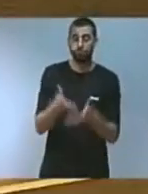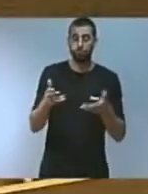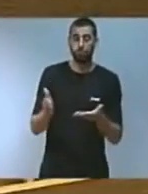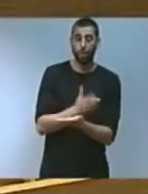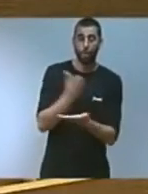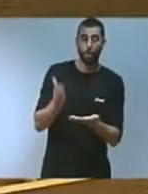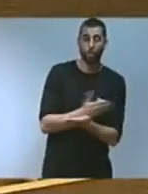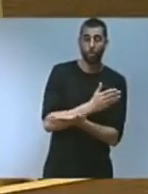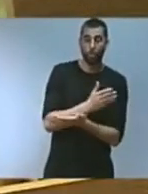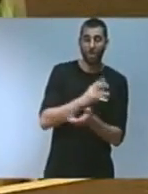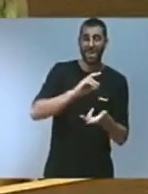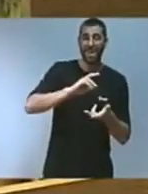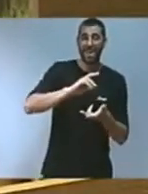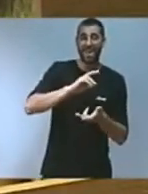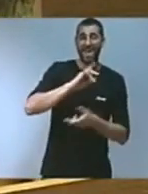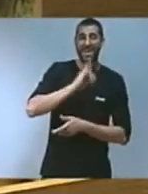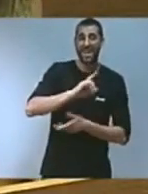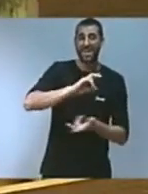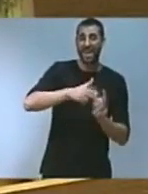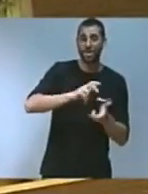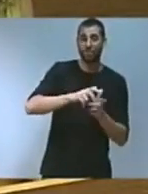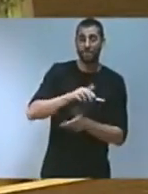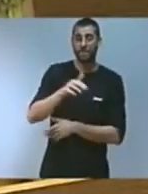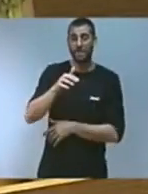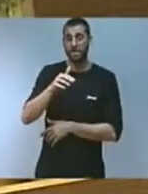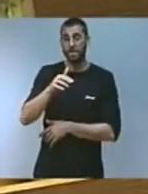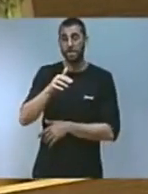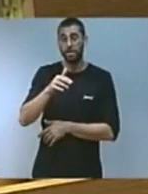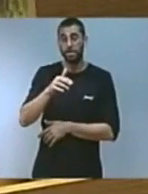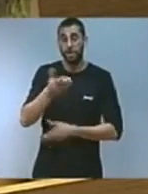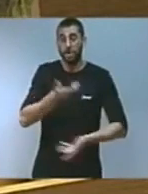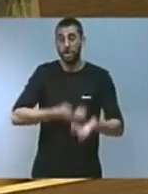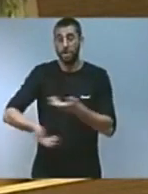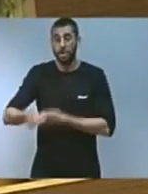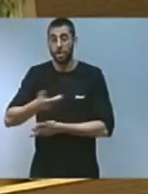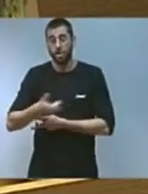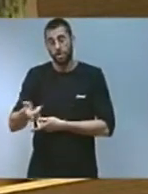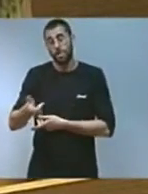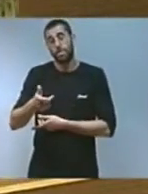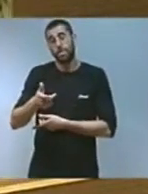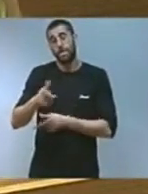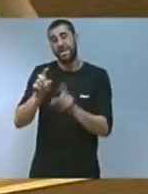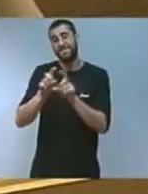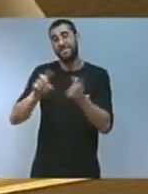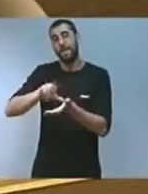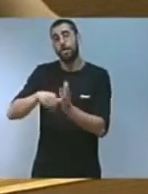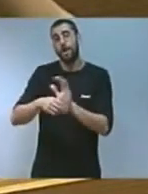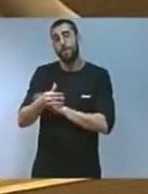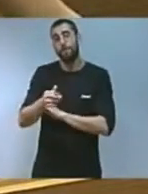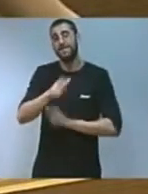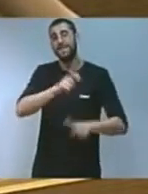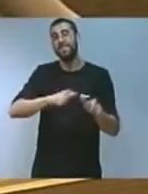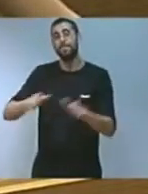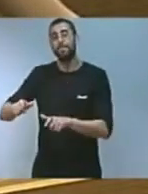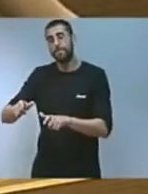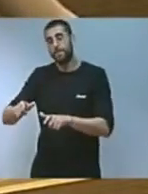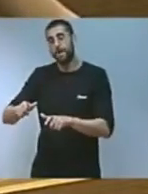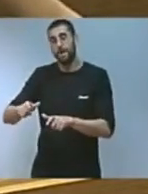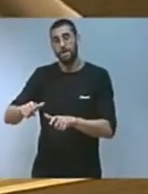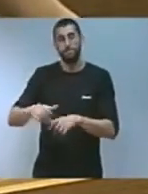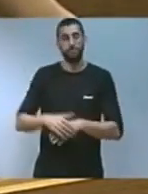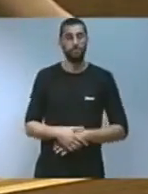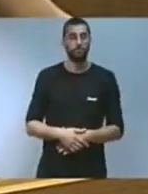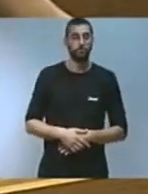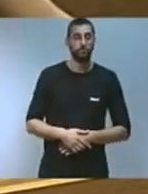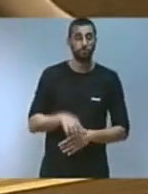'energia renovable conjuntament amb les entitats locals i societat civil i empresarial. Una llei que és transversal perquè la situació d